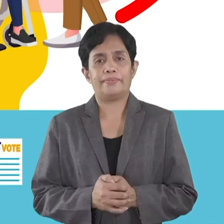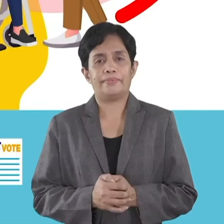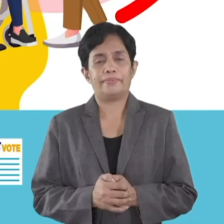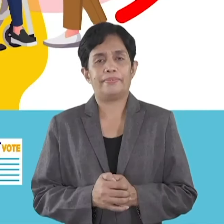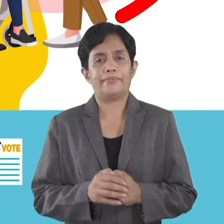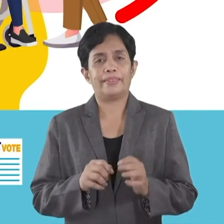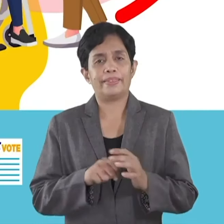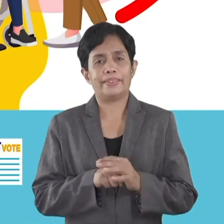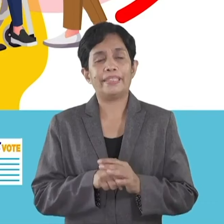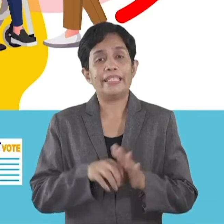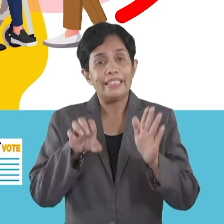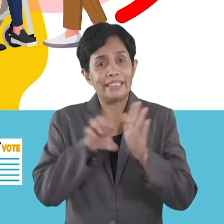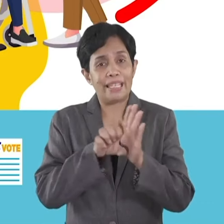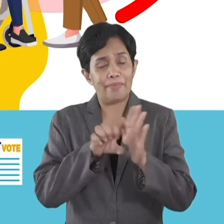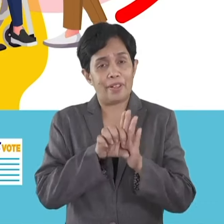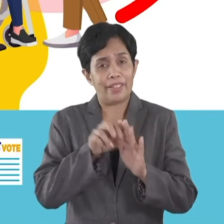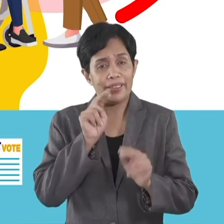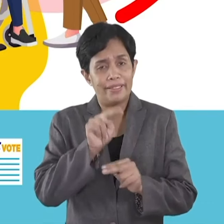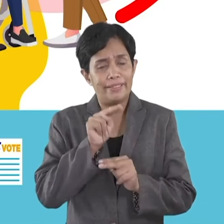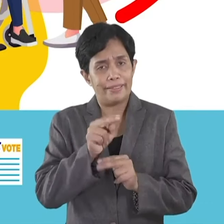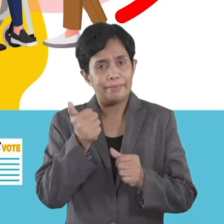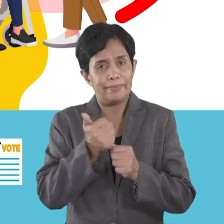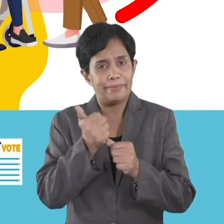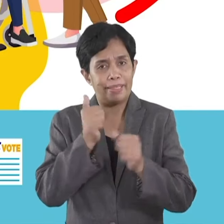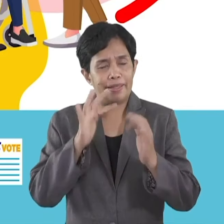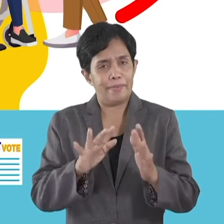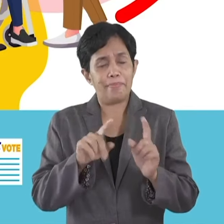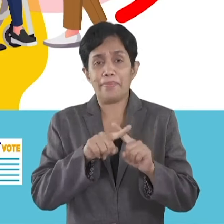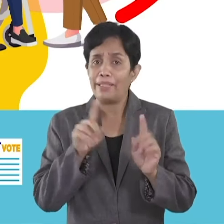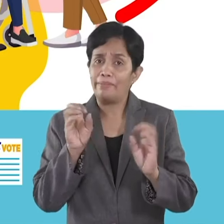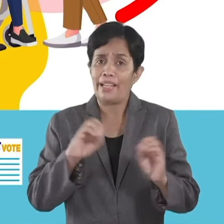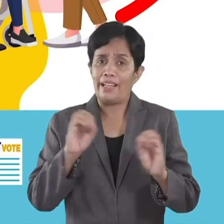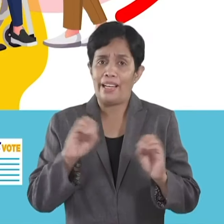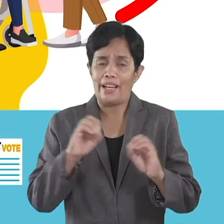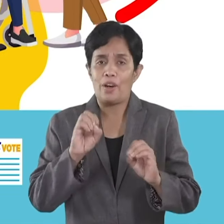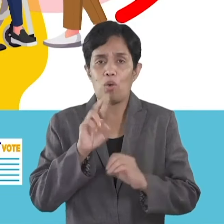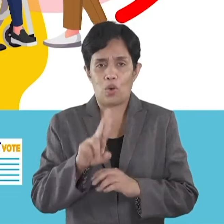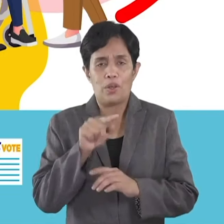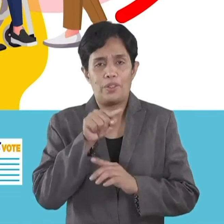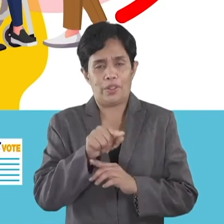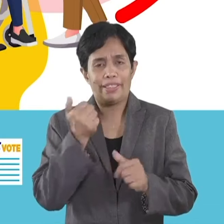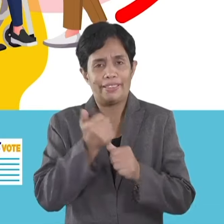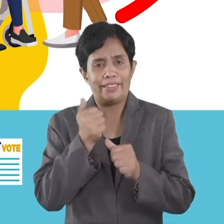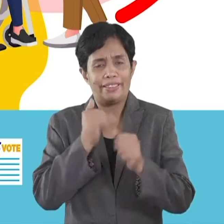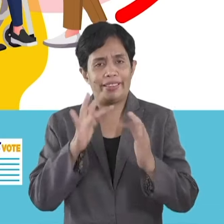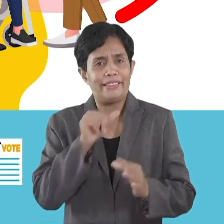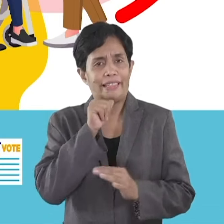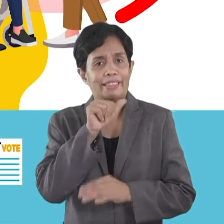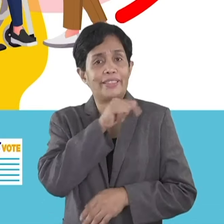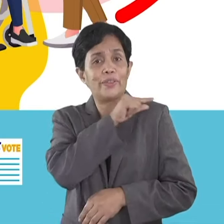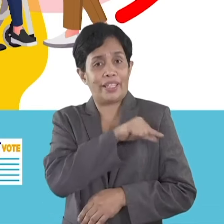sa pagbutar. Kung manginhanglan ka o asistor a panwalay naa, o kung ang